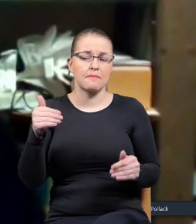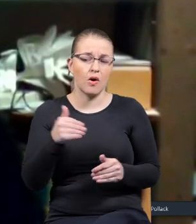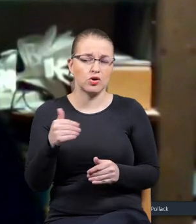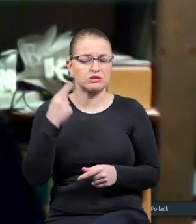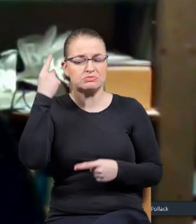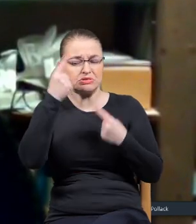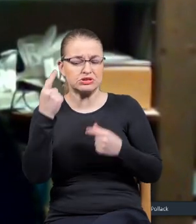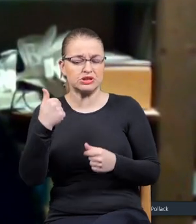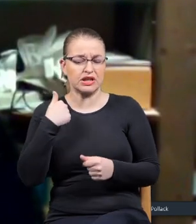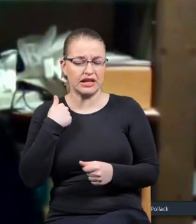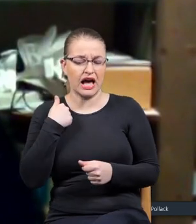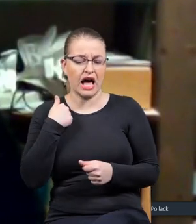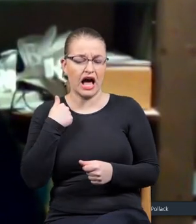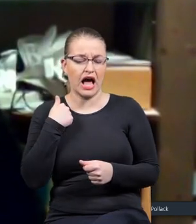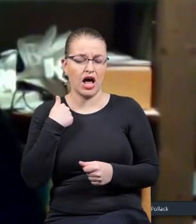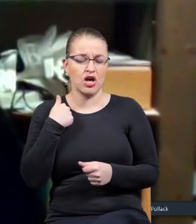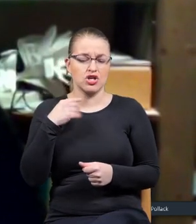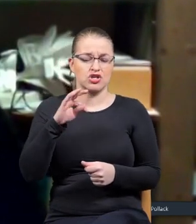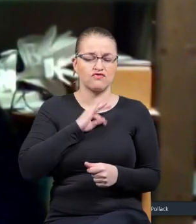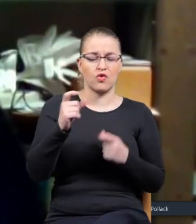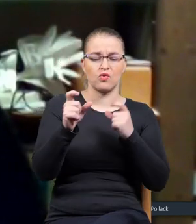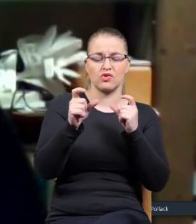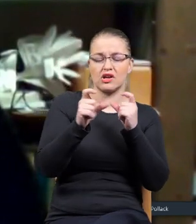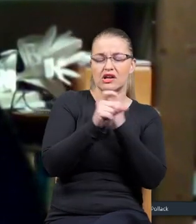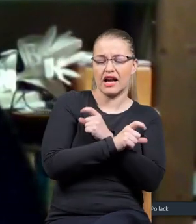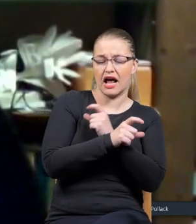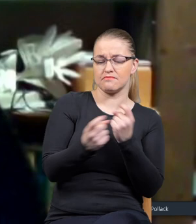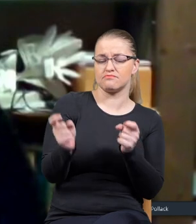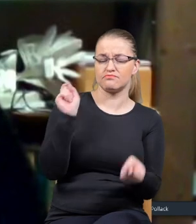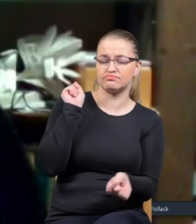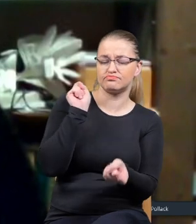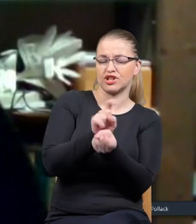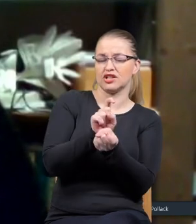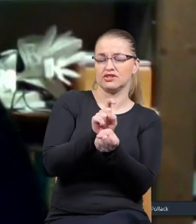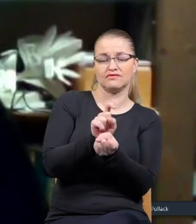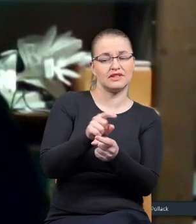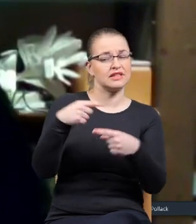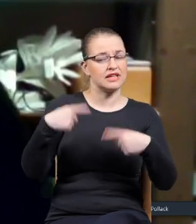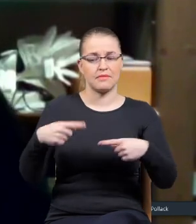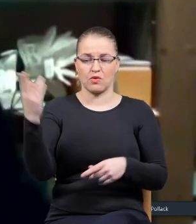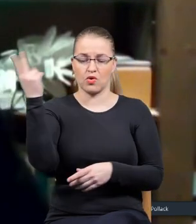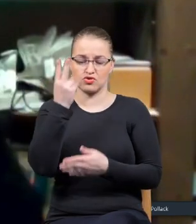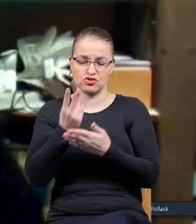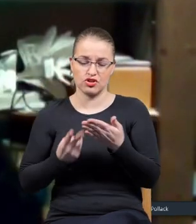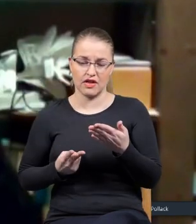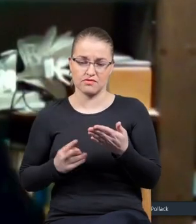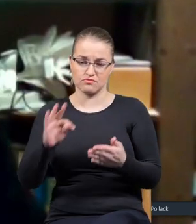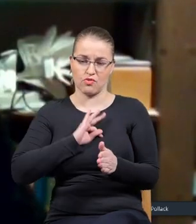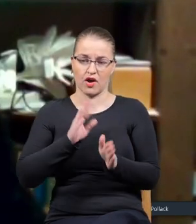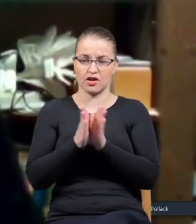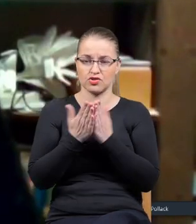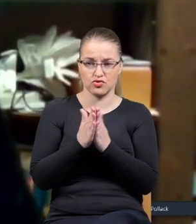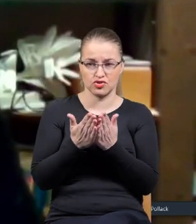miasto i tak dalej nazwają, one nie czytali tą literaturę. Ja pochodzę z kręgów